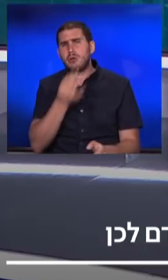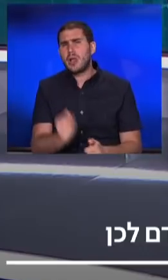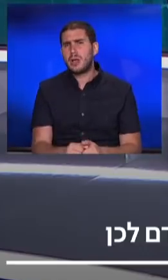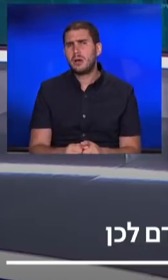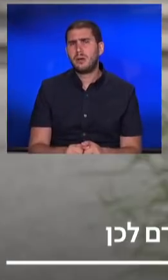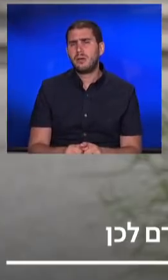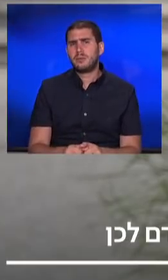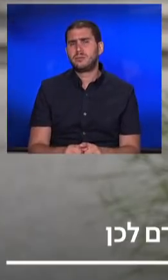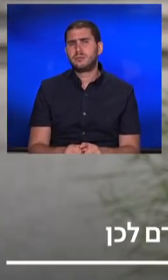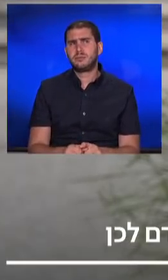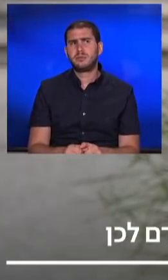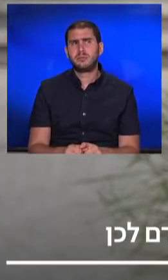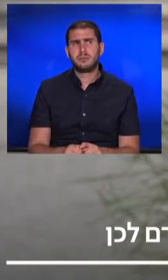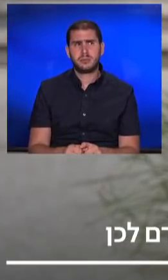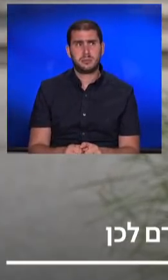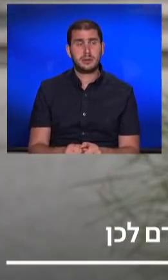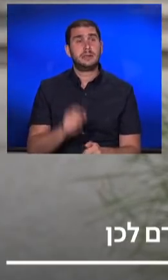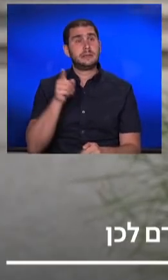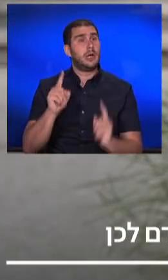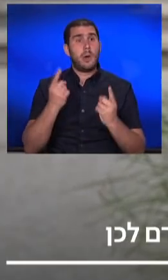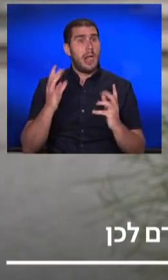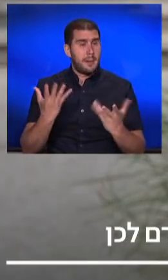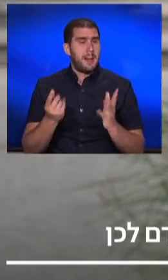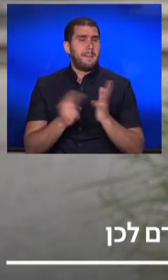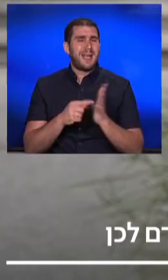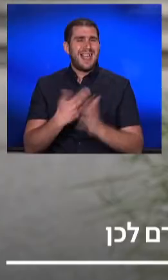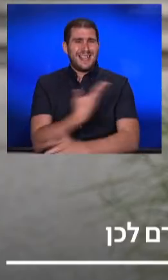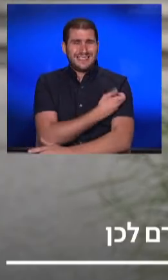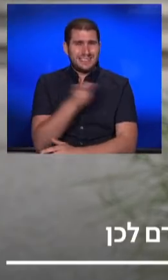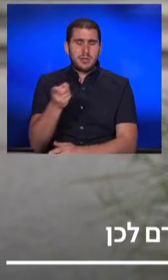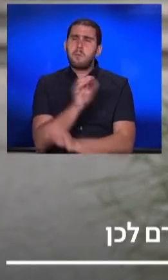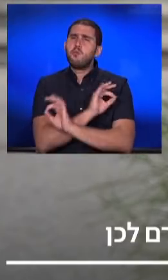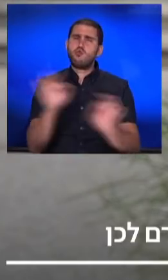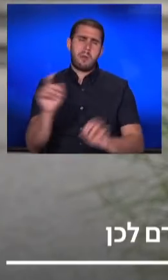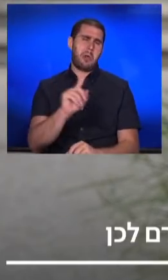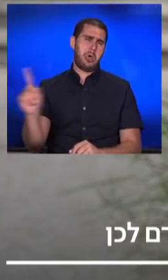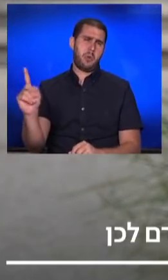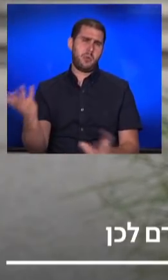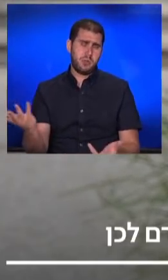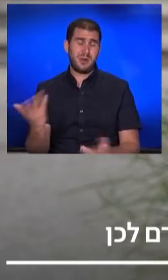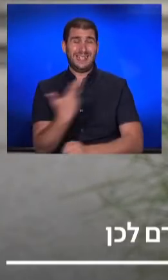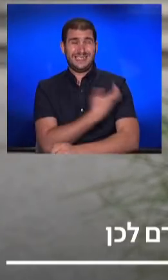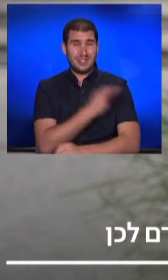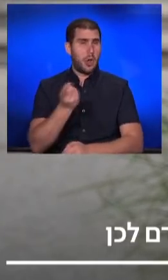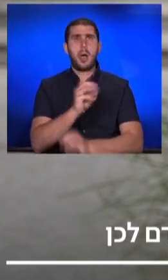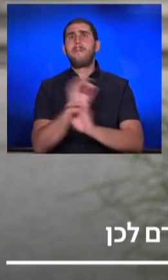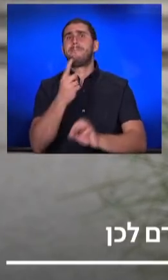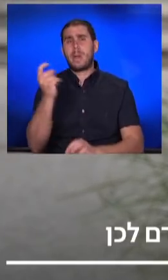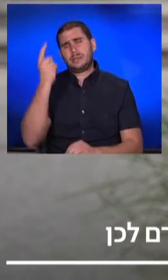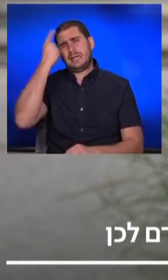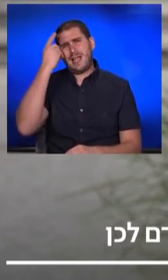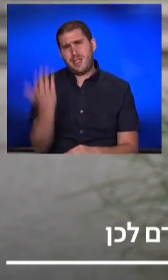קורה מכיוון שהחיסון הוא לא מושלם, פשוט מאוד, החיסון הוא לא מושלם וידענו את זה,